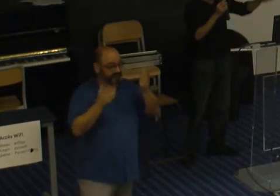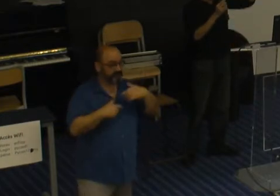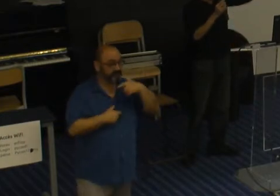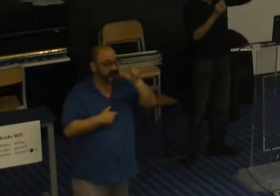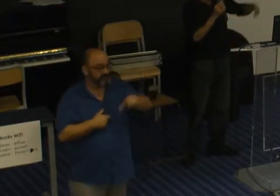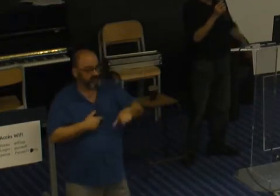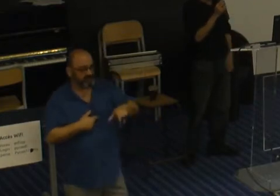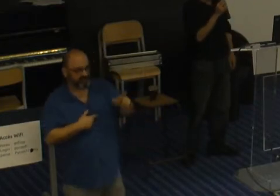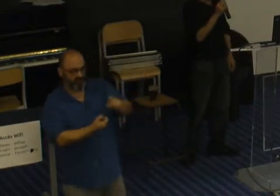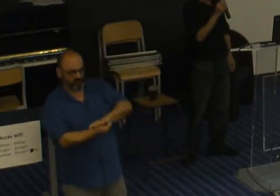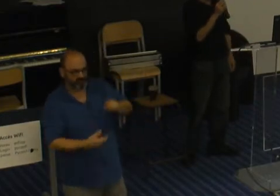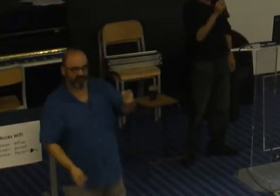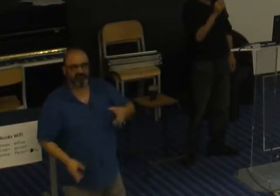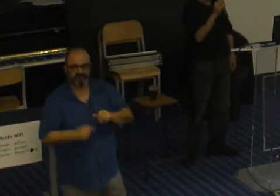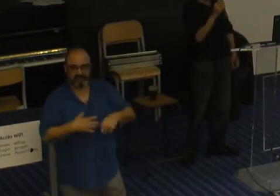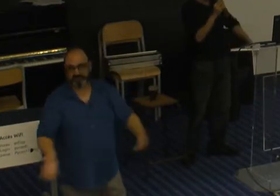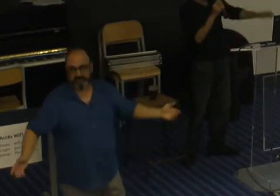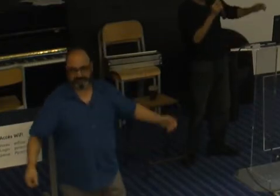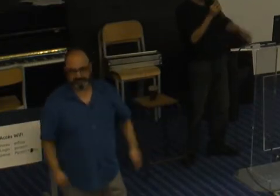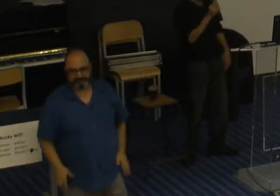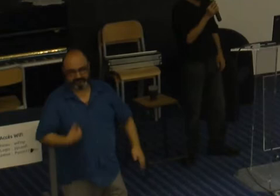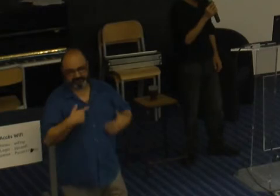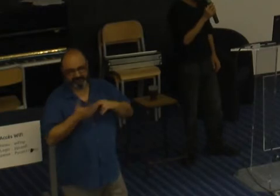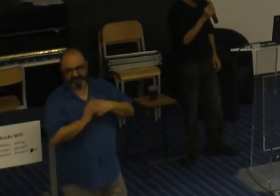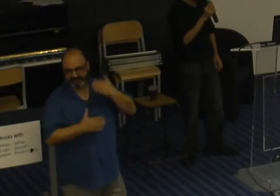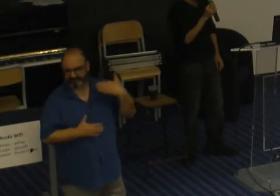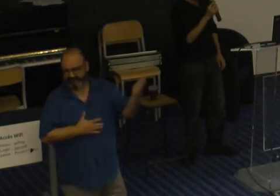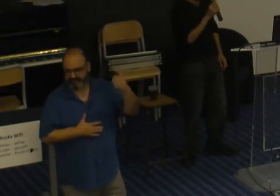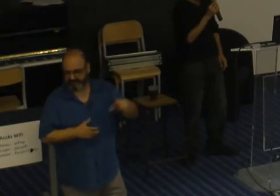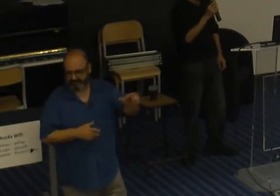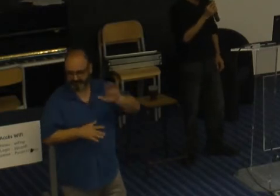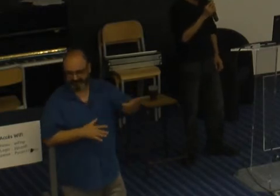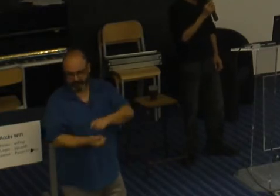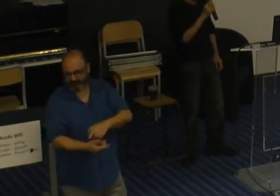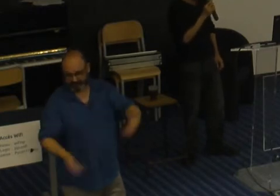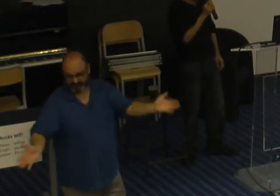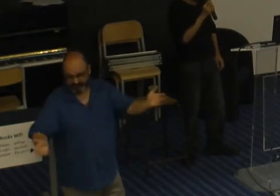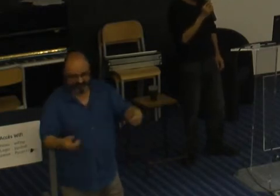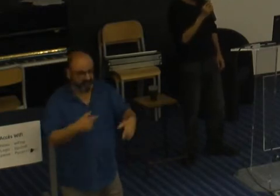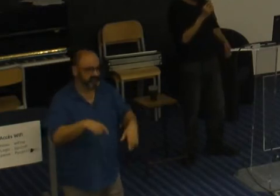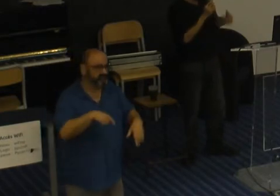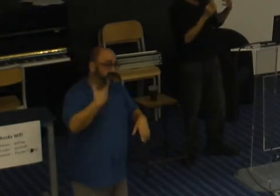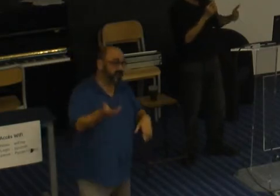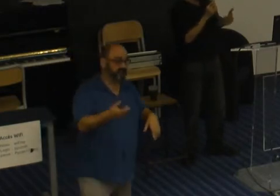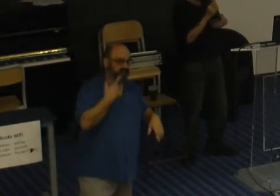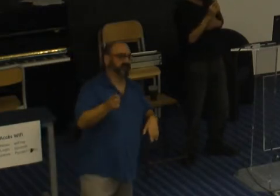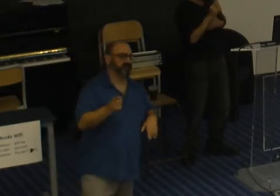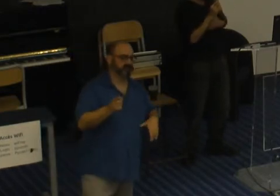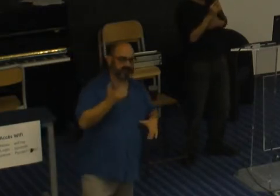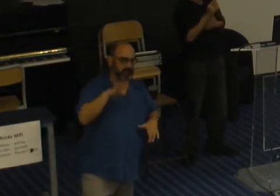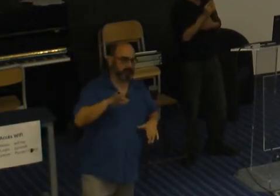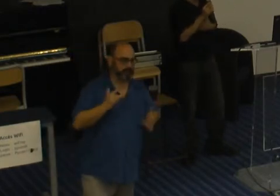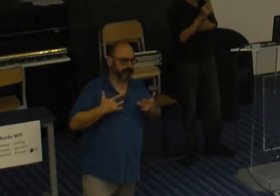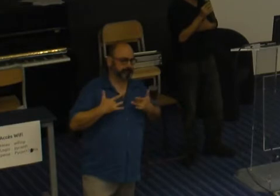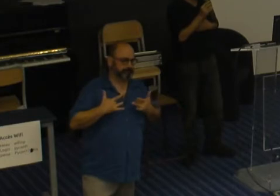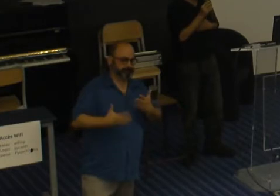qui m'a fait un truc, donc forcément, je vais méfier des gens de telle origine. on a souvent peur de l'eau inconnue. Et puis